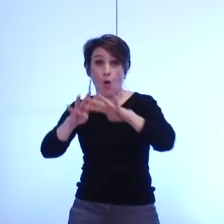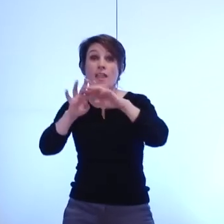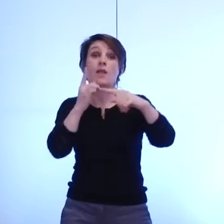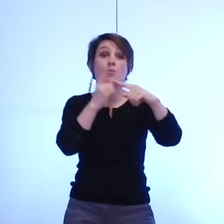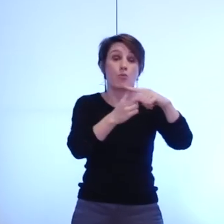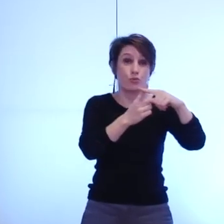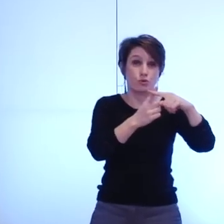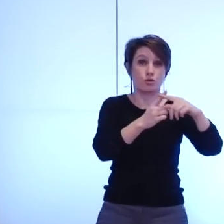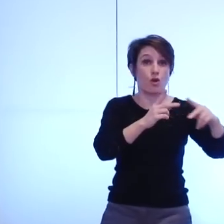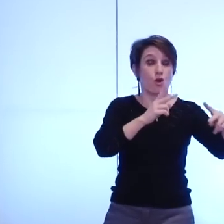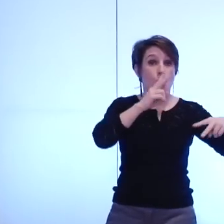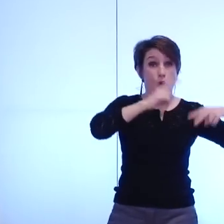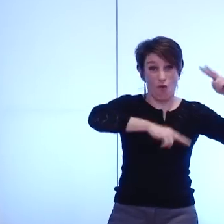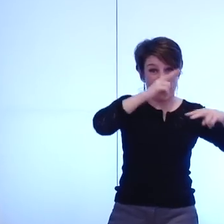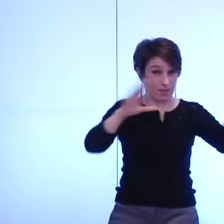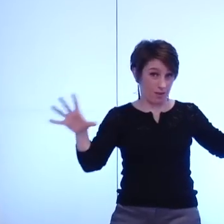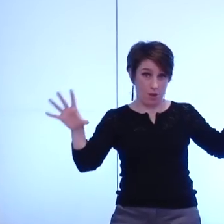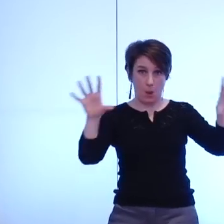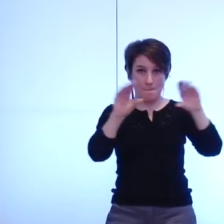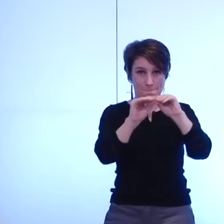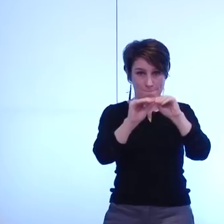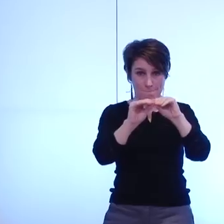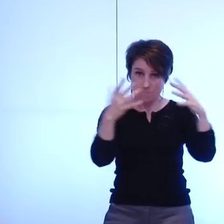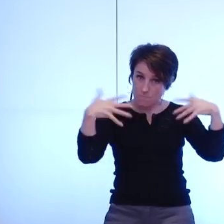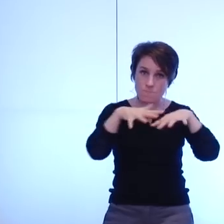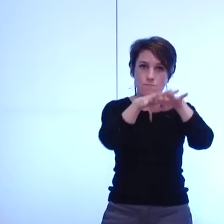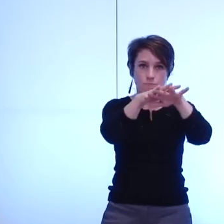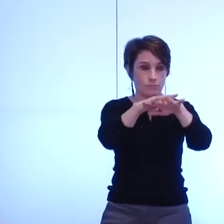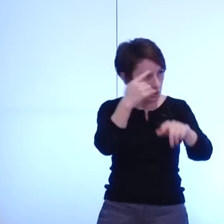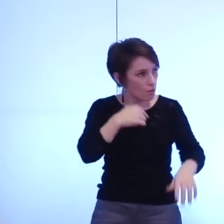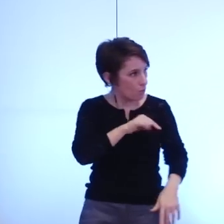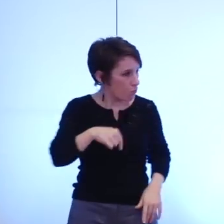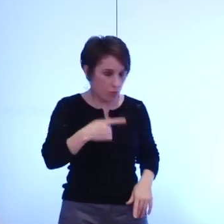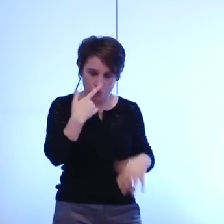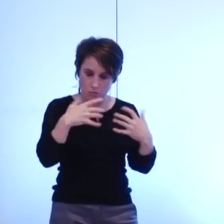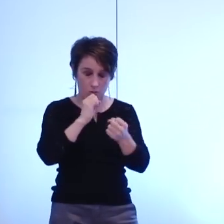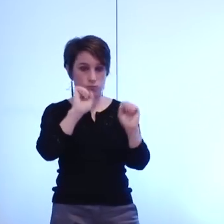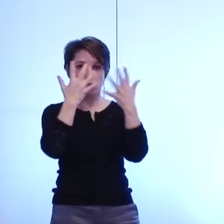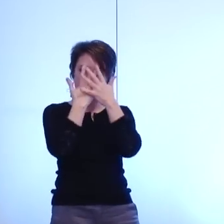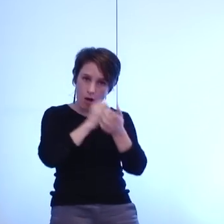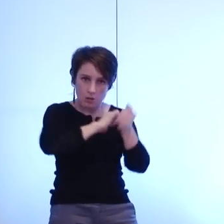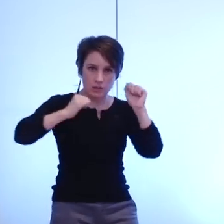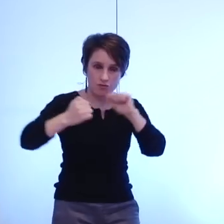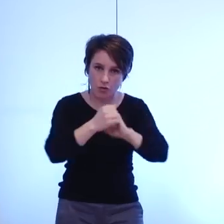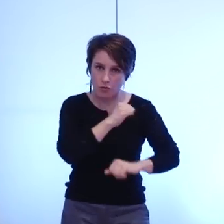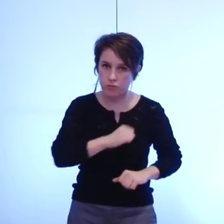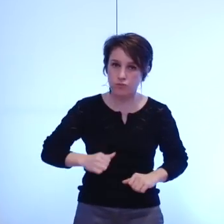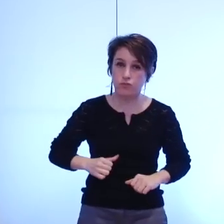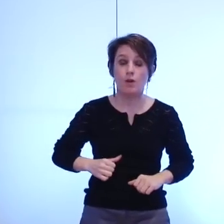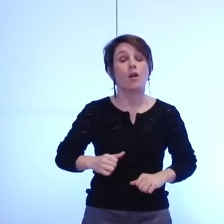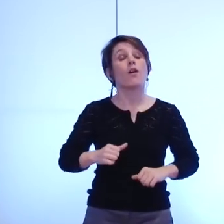-Alpes c'est une modification majeure pour notre agglomération au sein de cette grande région Lyon